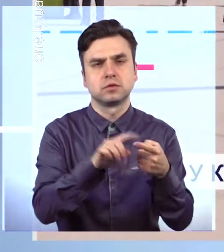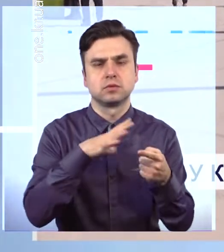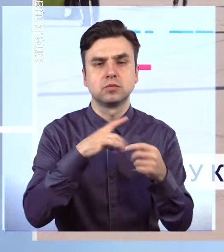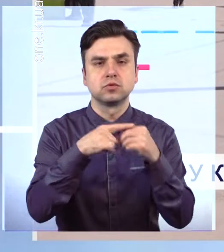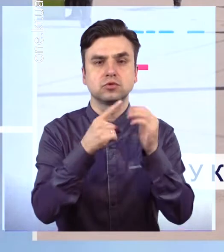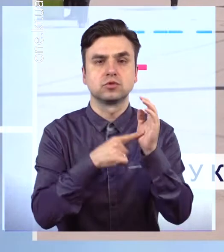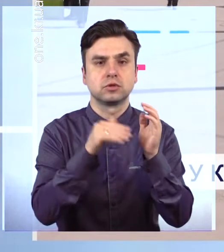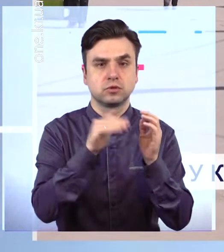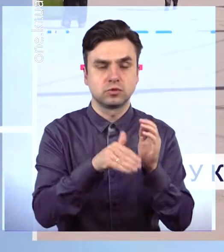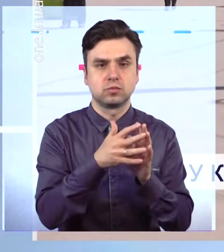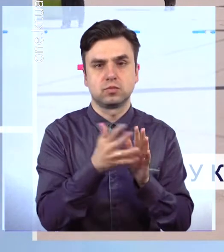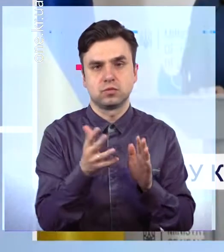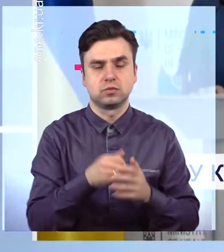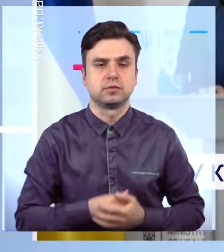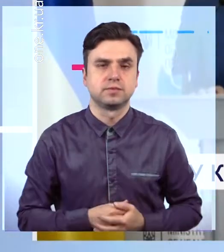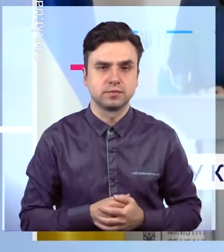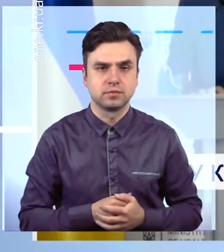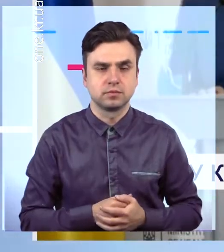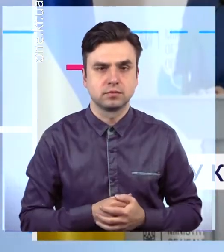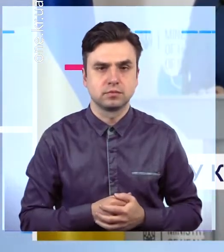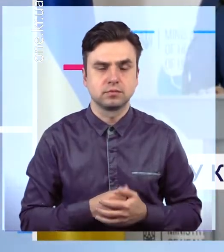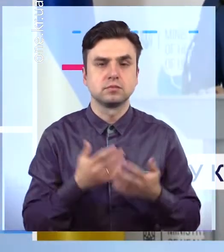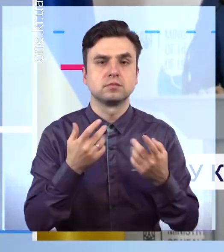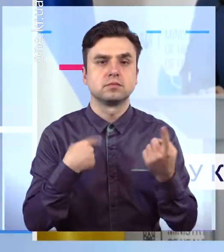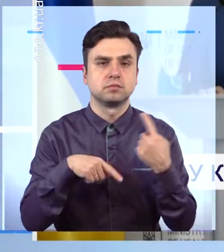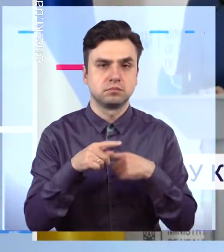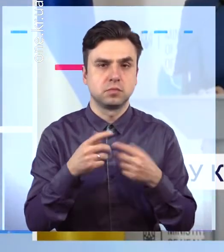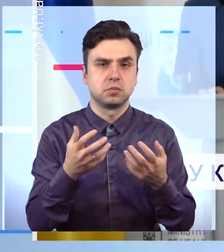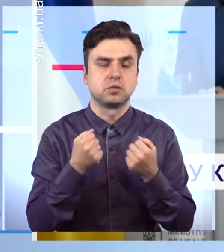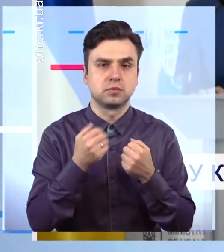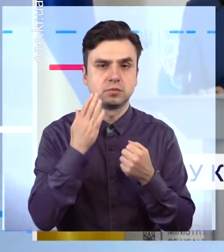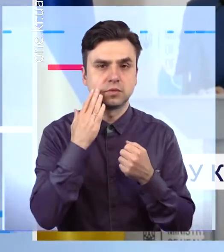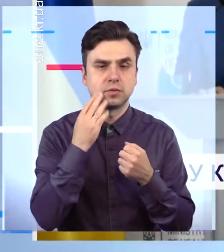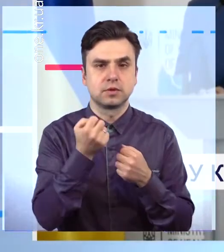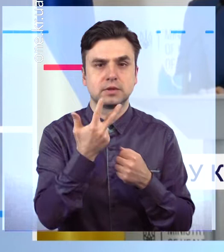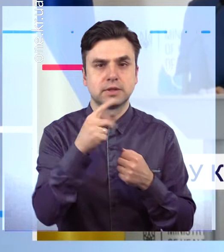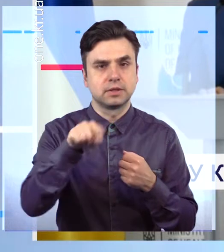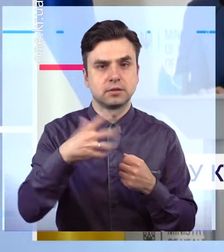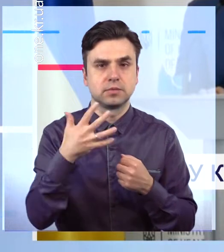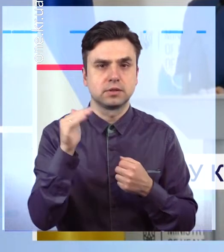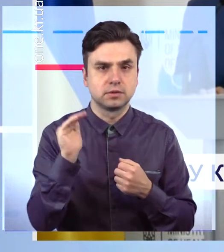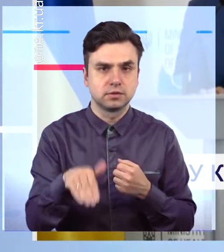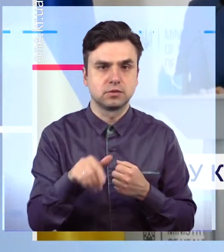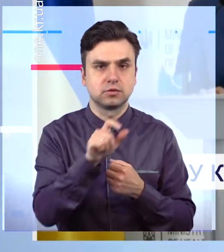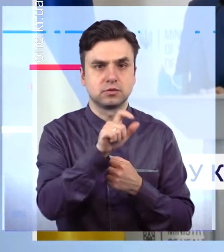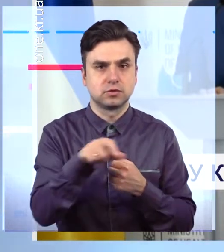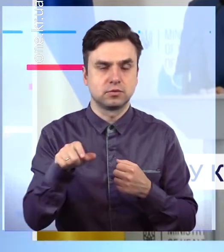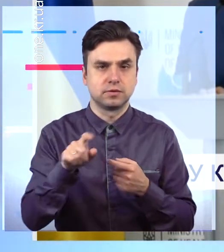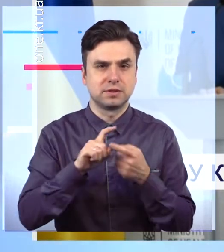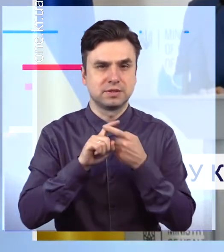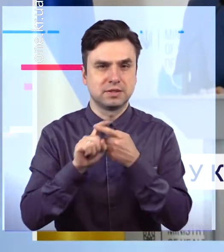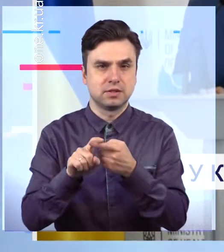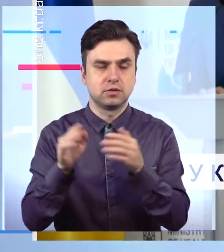більше 16 тисяч українців. Тому отримали на 13, майже на 13 з половиною тисяч менше